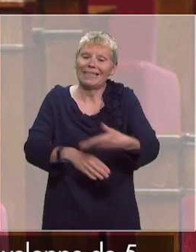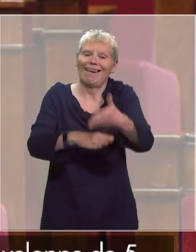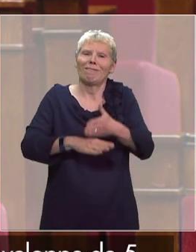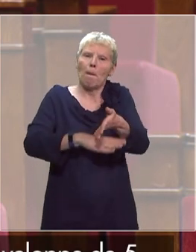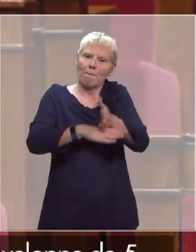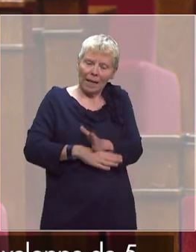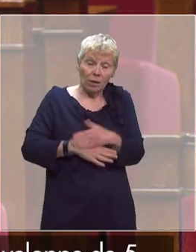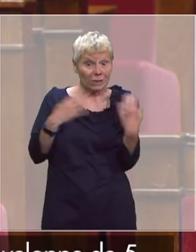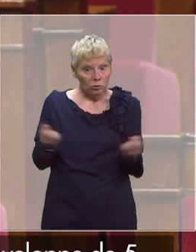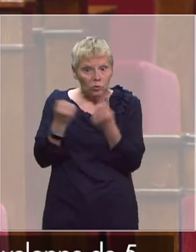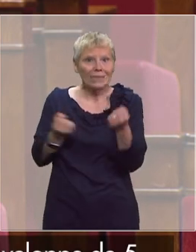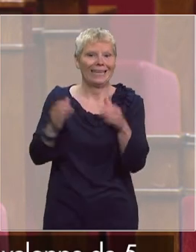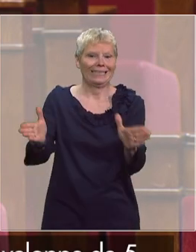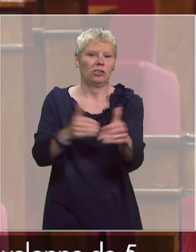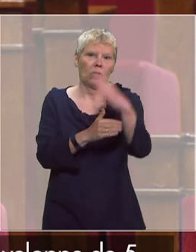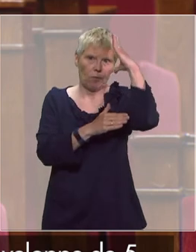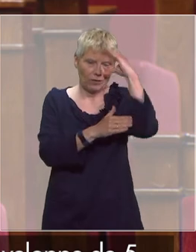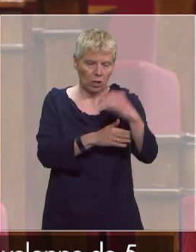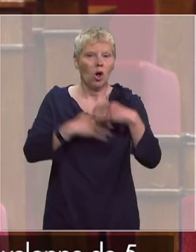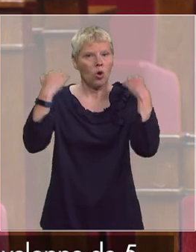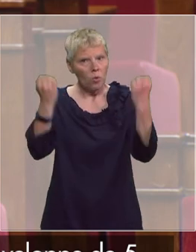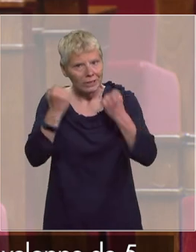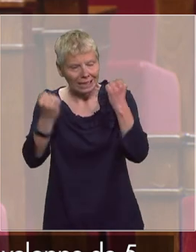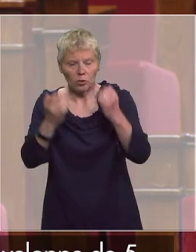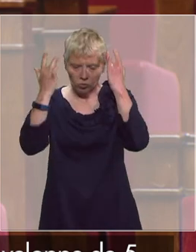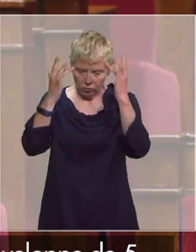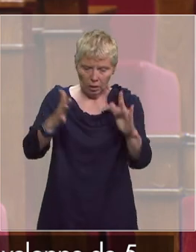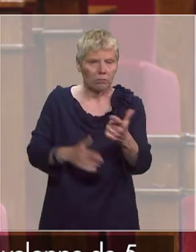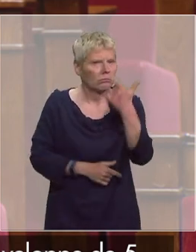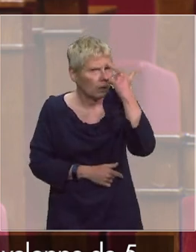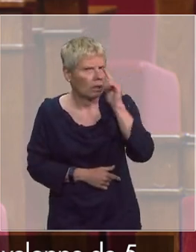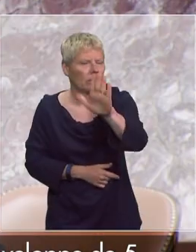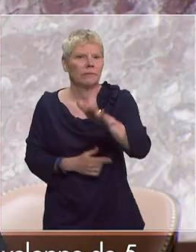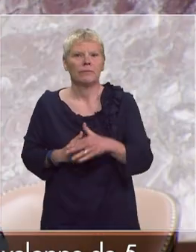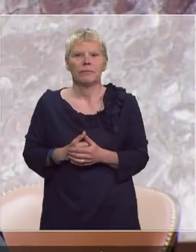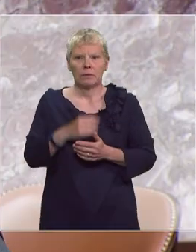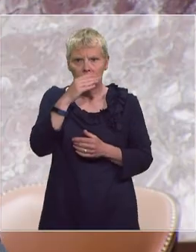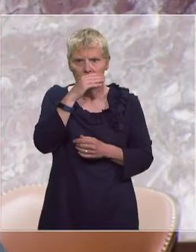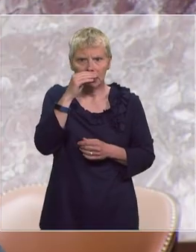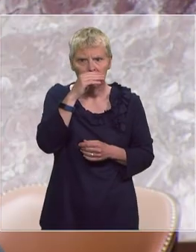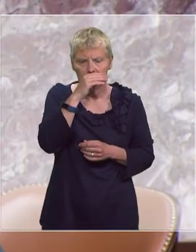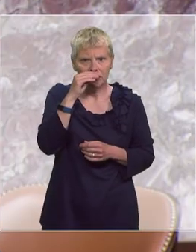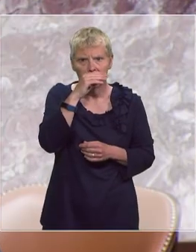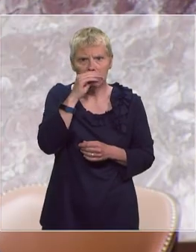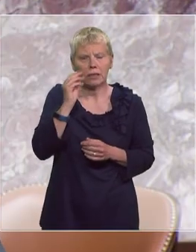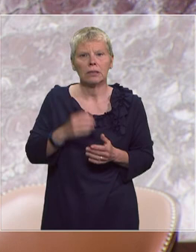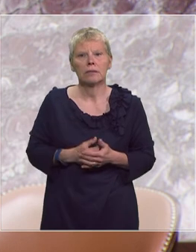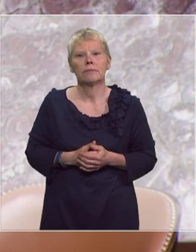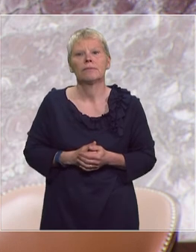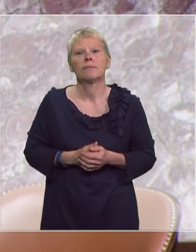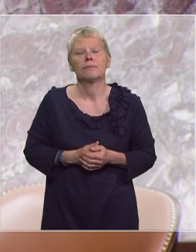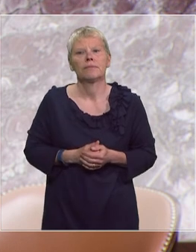le secteur de la communication. Quel est pour cela votre avis, monsieur le ministre ? Je vous remercie. Merci, cher collègue. La parole est à monsieur